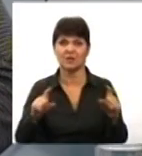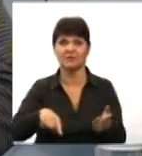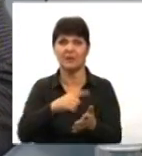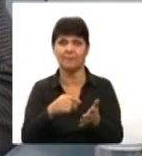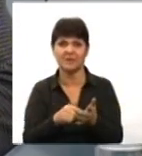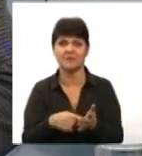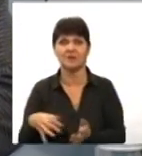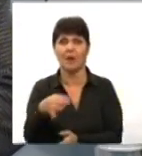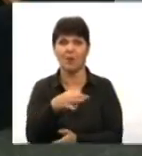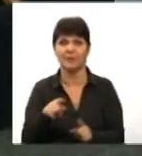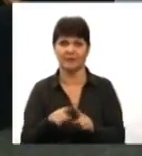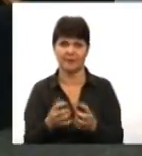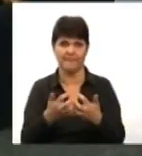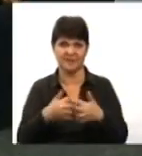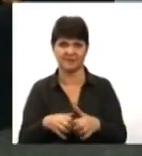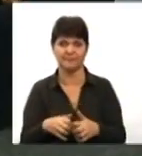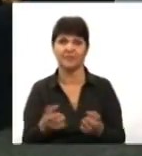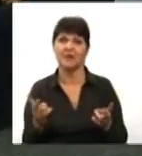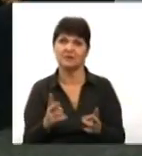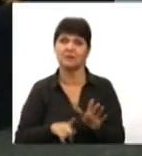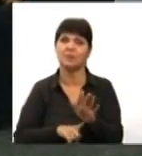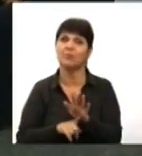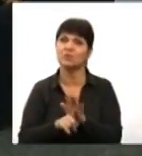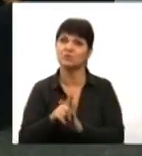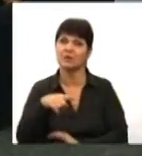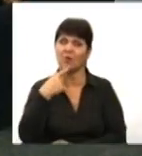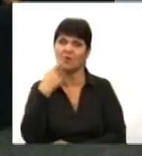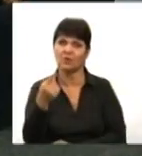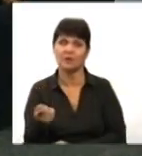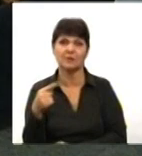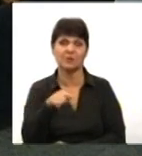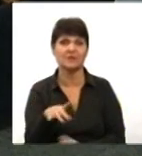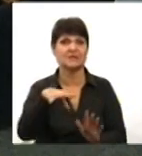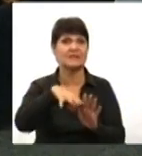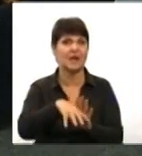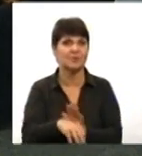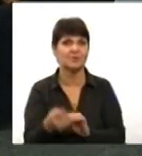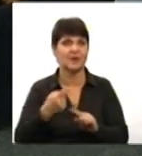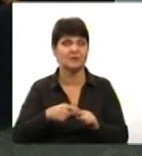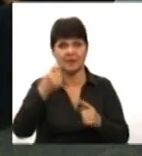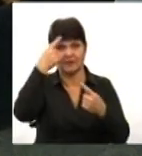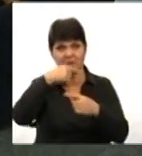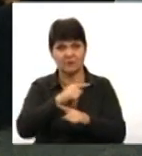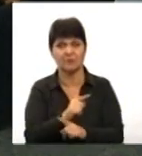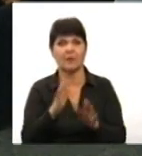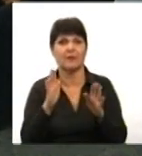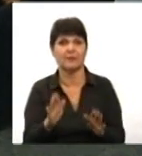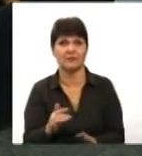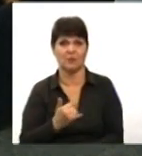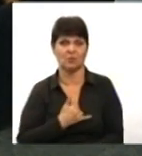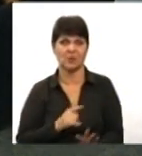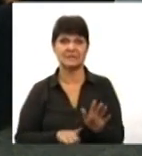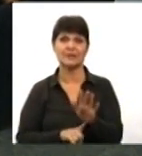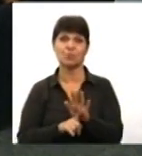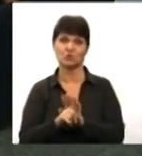такими пристроями? Треба почати говорити про те, що запровадження цієї технології, воно тільки є в нас на початку.